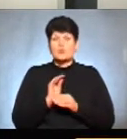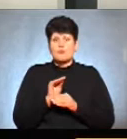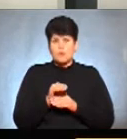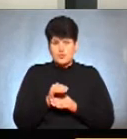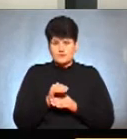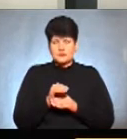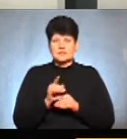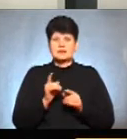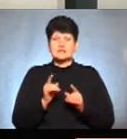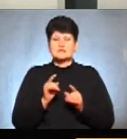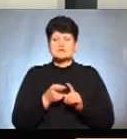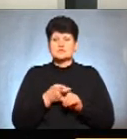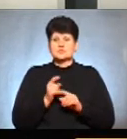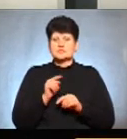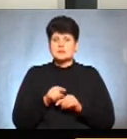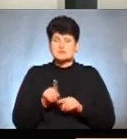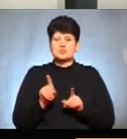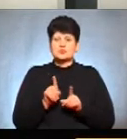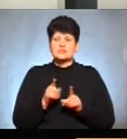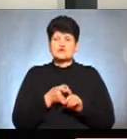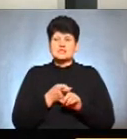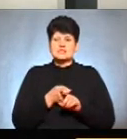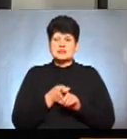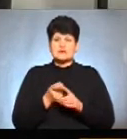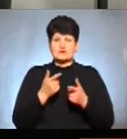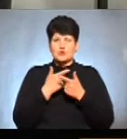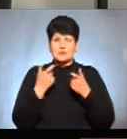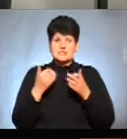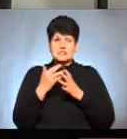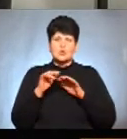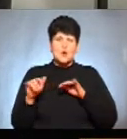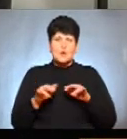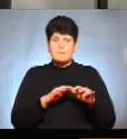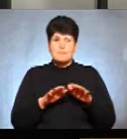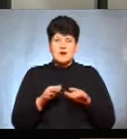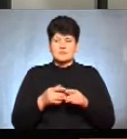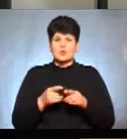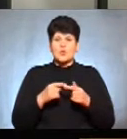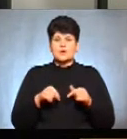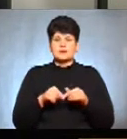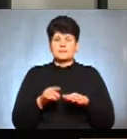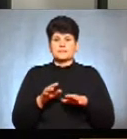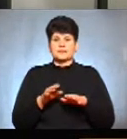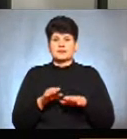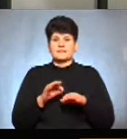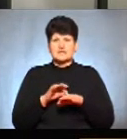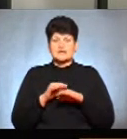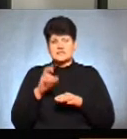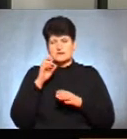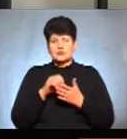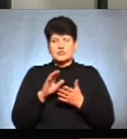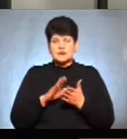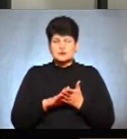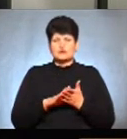з приводу того, що все залежить від проведеної інформаційної кампанії, перш за все органами ведення державного реєстру виборців, по-друге своїми